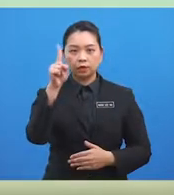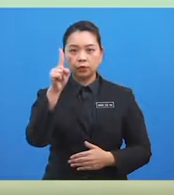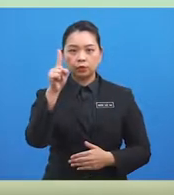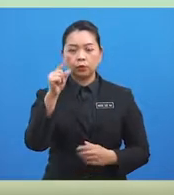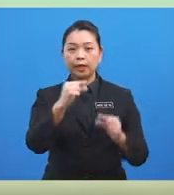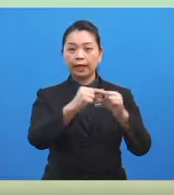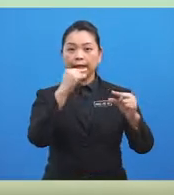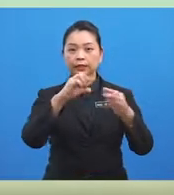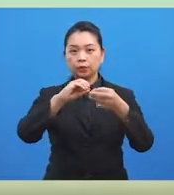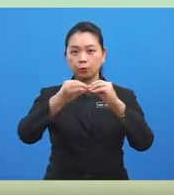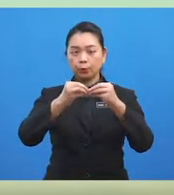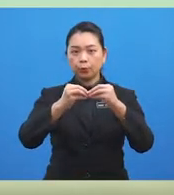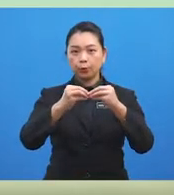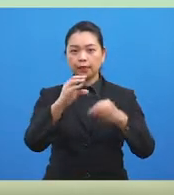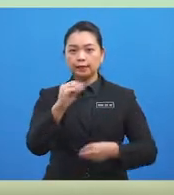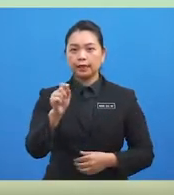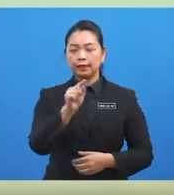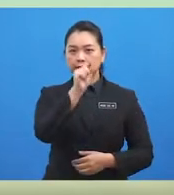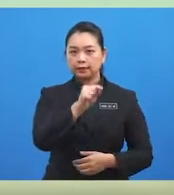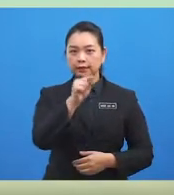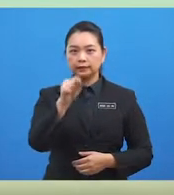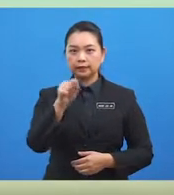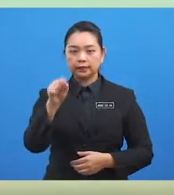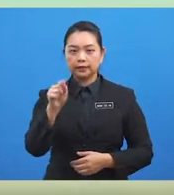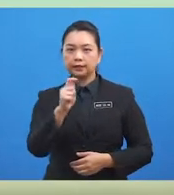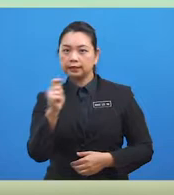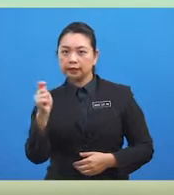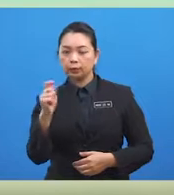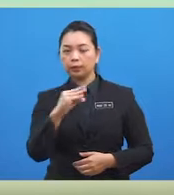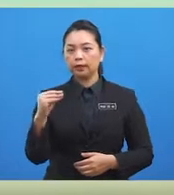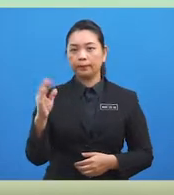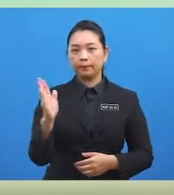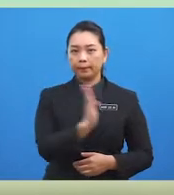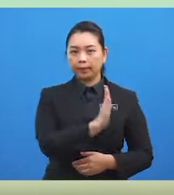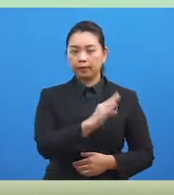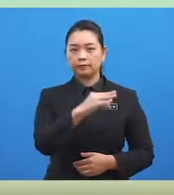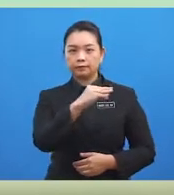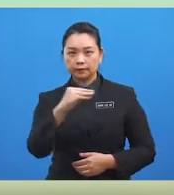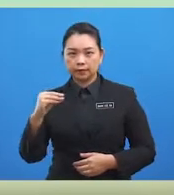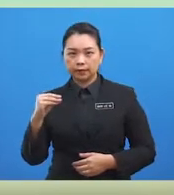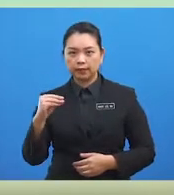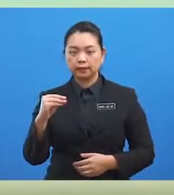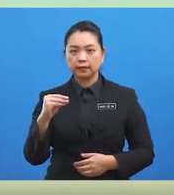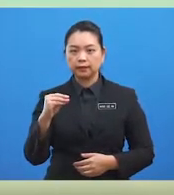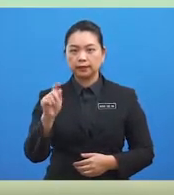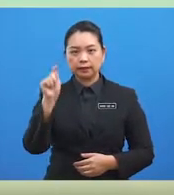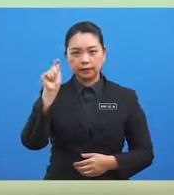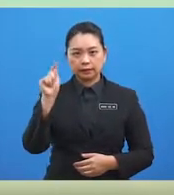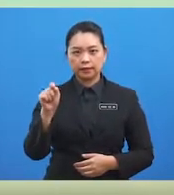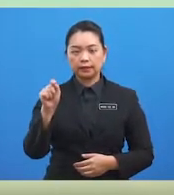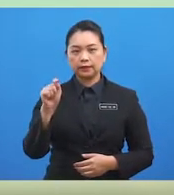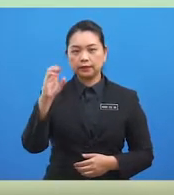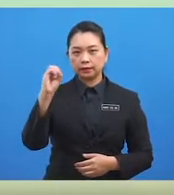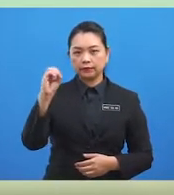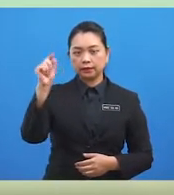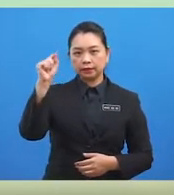garis nombor dan tandakan arah timur dan barat serta tandakan juga